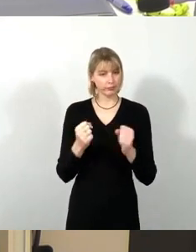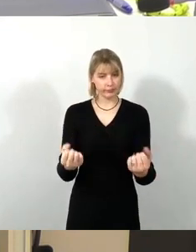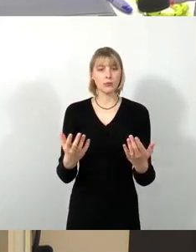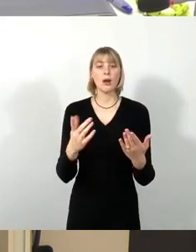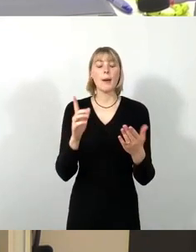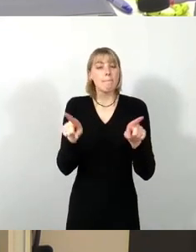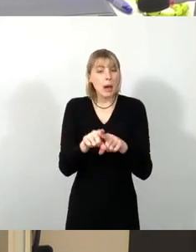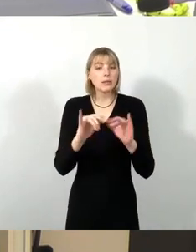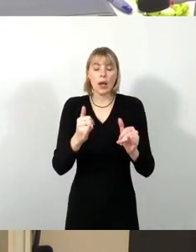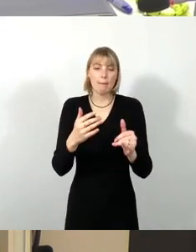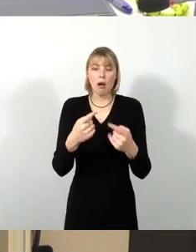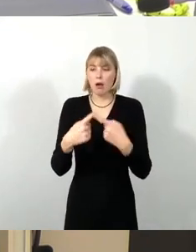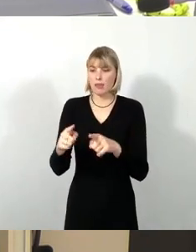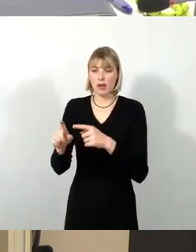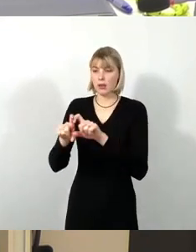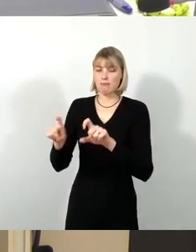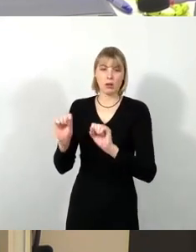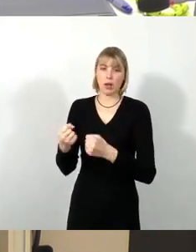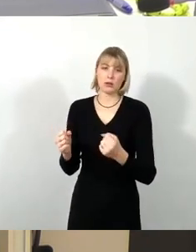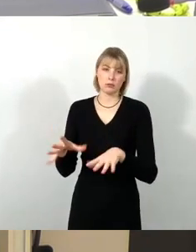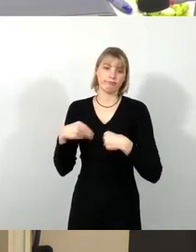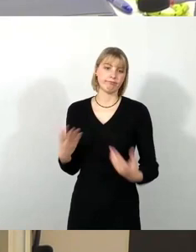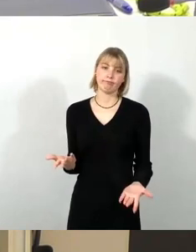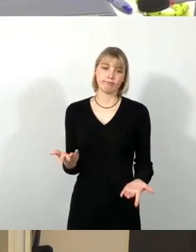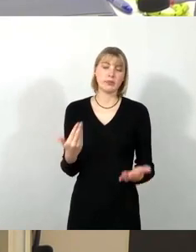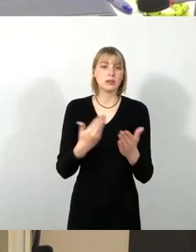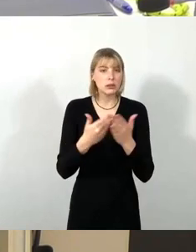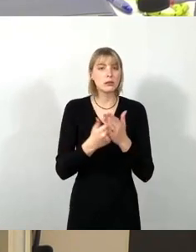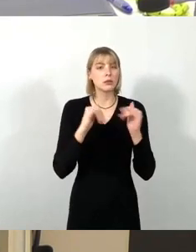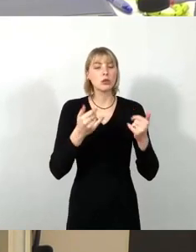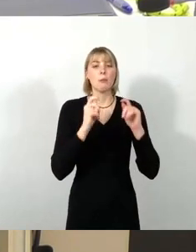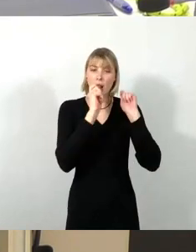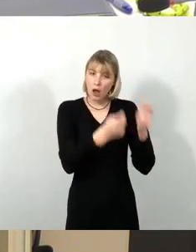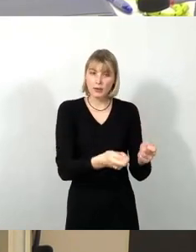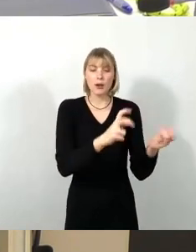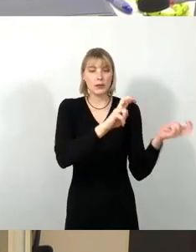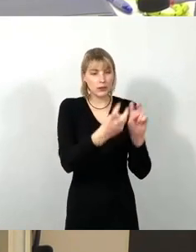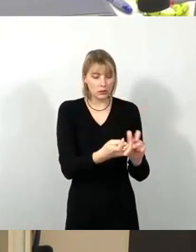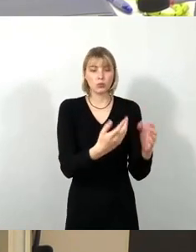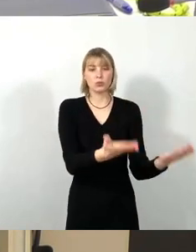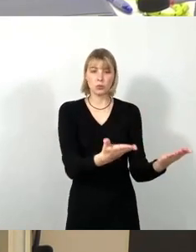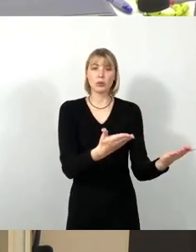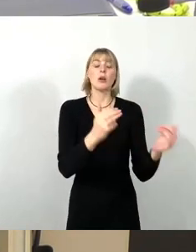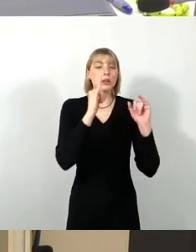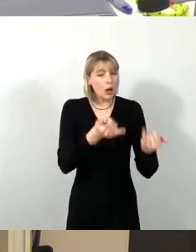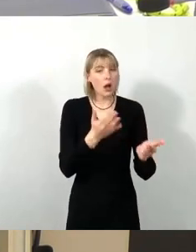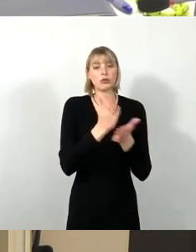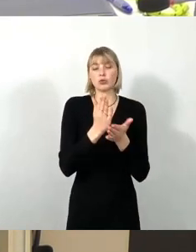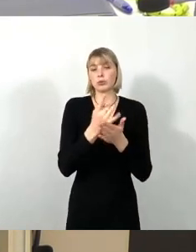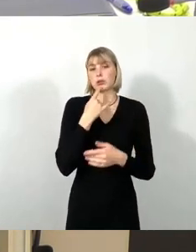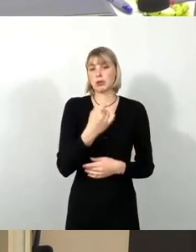können wir so nie machen. Und deswegen, ich werbe noch mal für unseren Ersetzungsantrag. Und ja, wenn es so dazu nie kommt, wir haben keine Möglichkeit, die